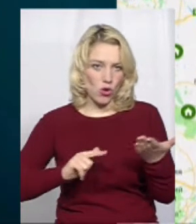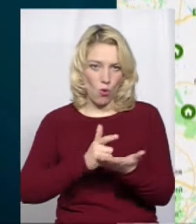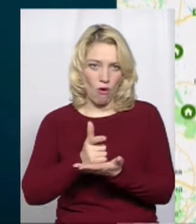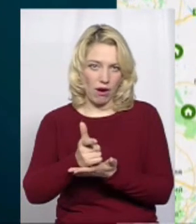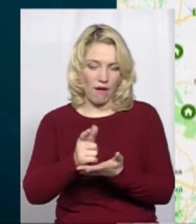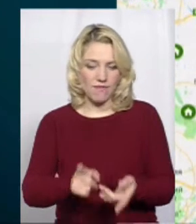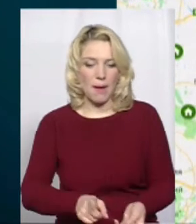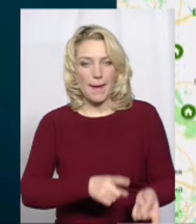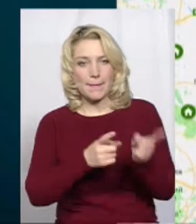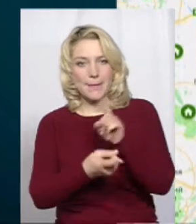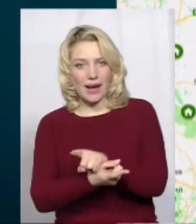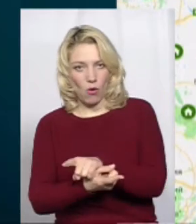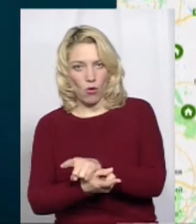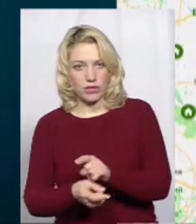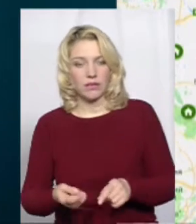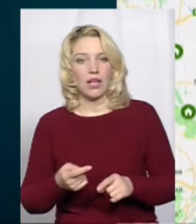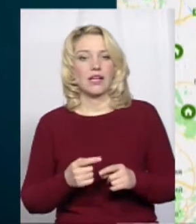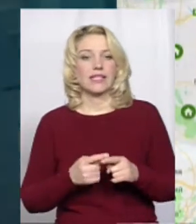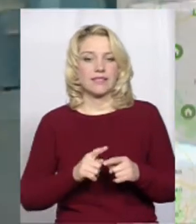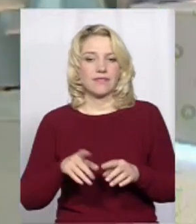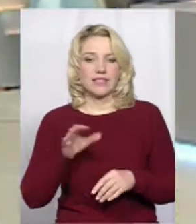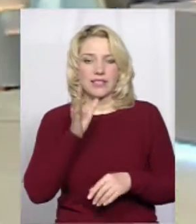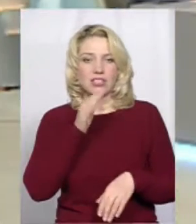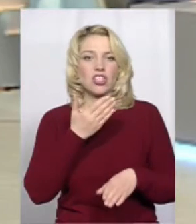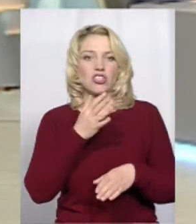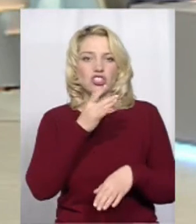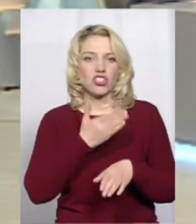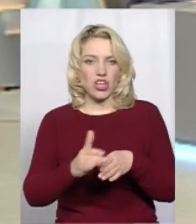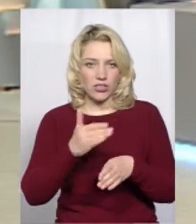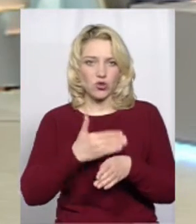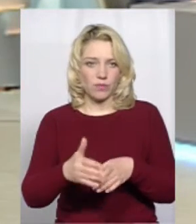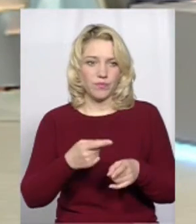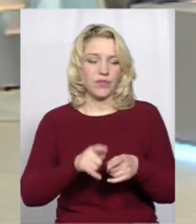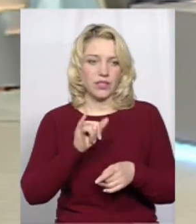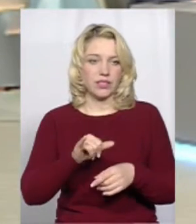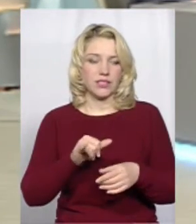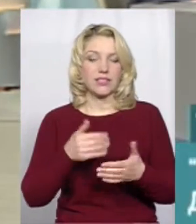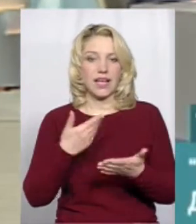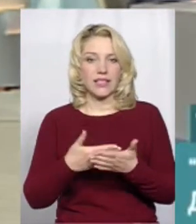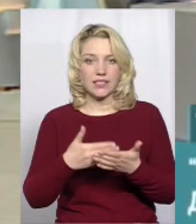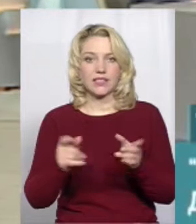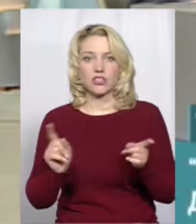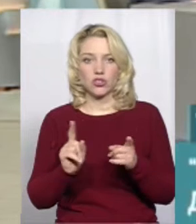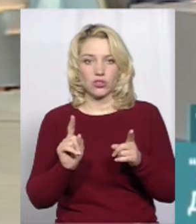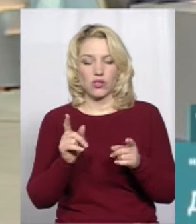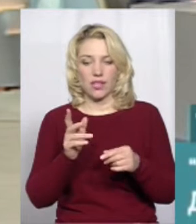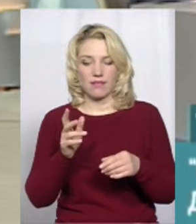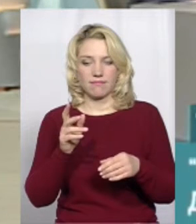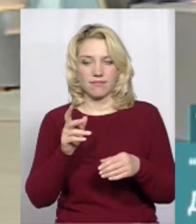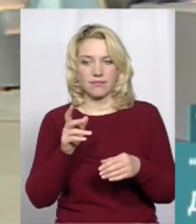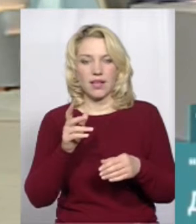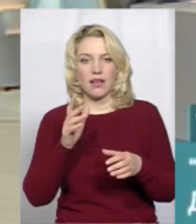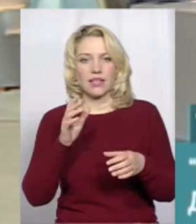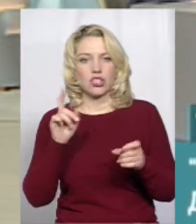переходів, як ви думаєте? Я думаю, що все з часом. Все з часом. Загалі-то, здається, що на певний період